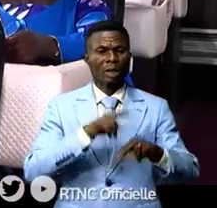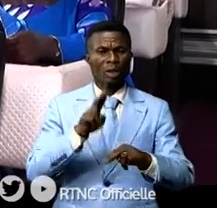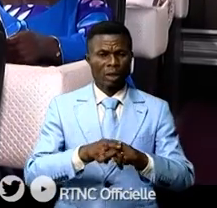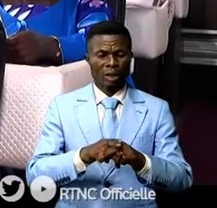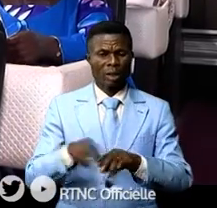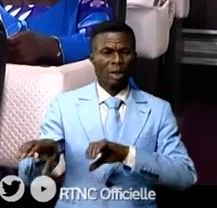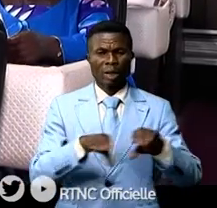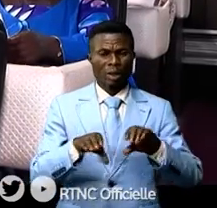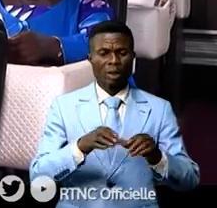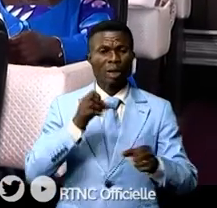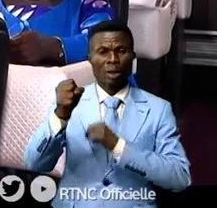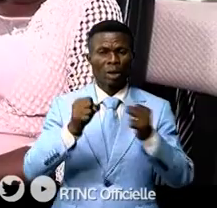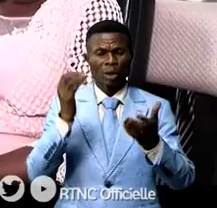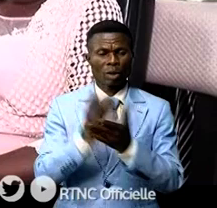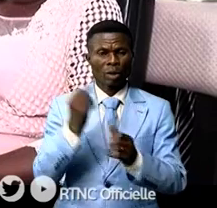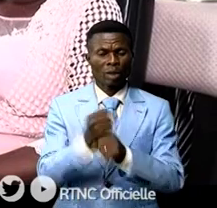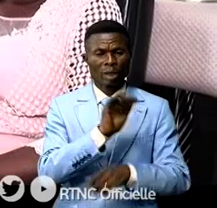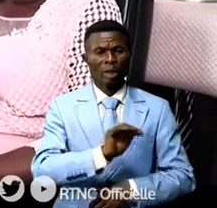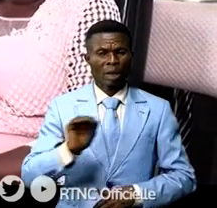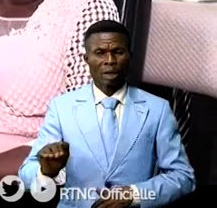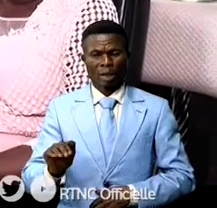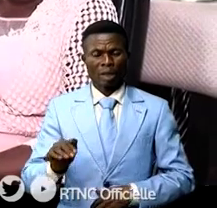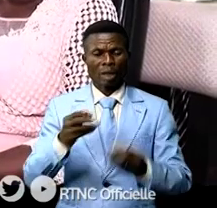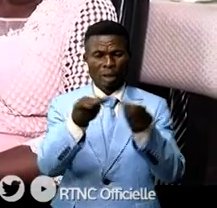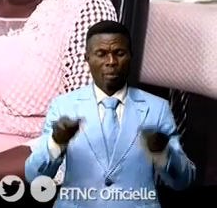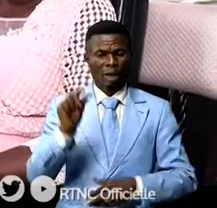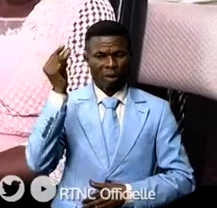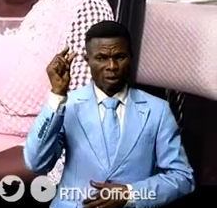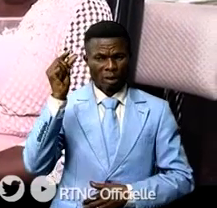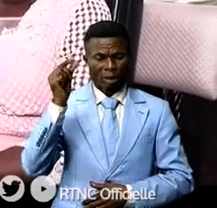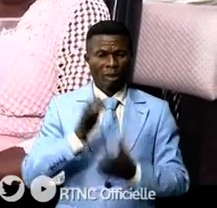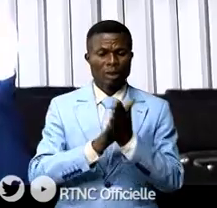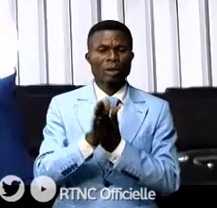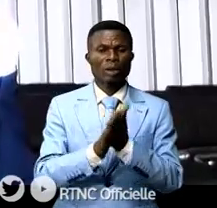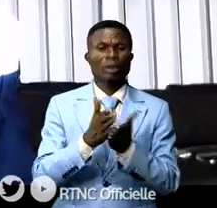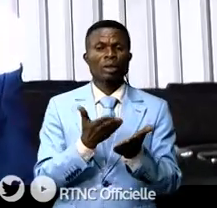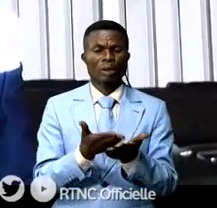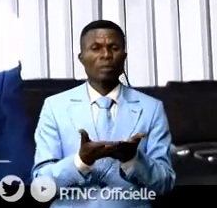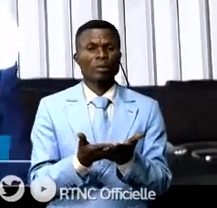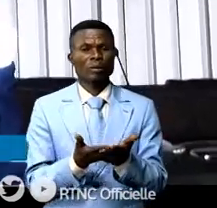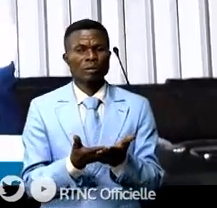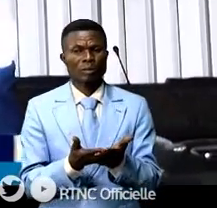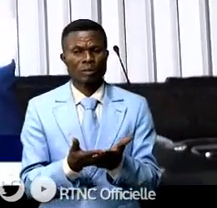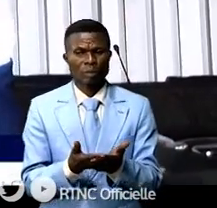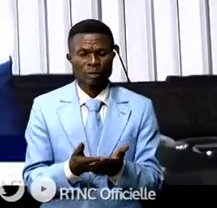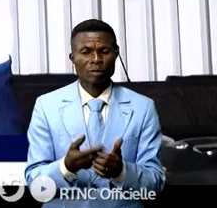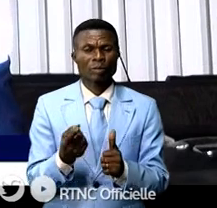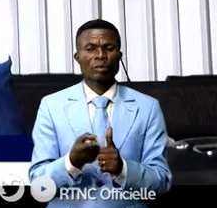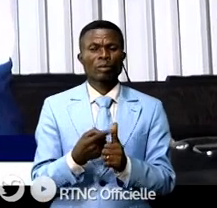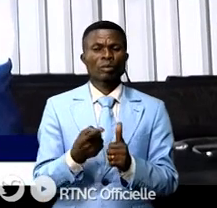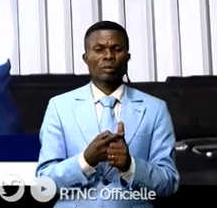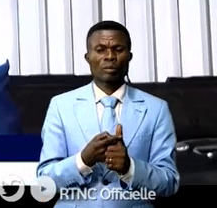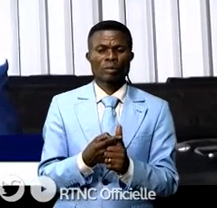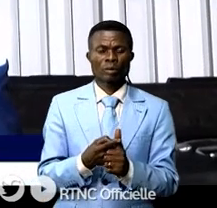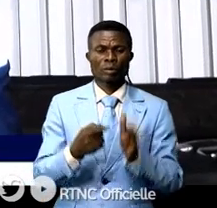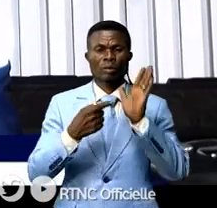sectorielle de lutte contre le travail des enfants dans le mine. Je souhaite vivement que